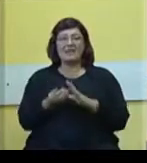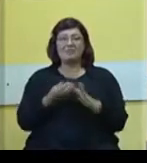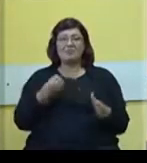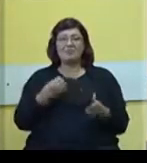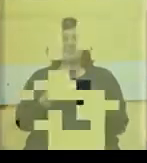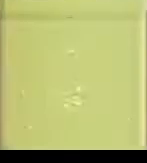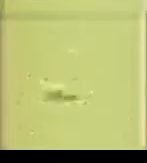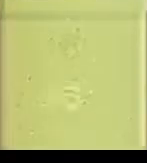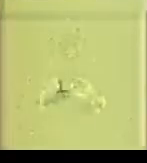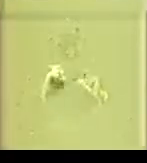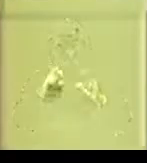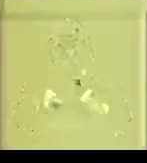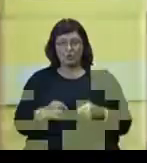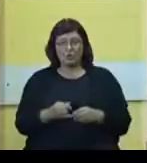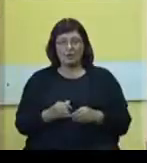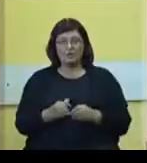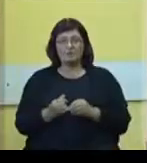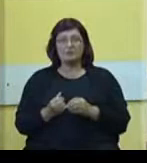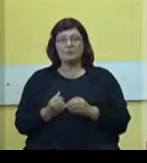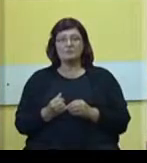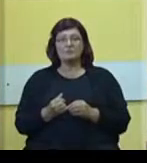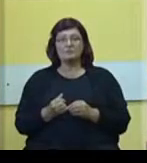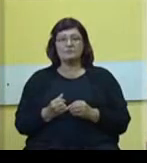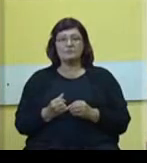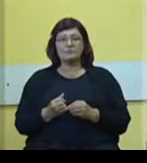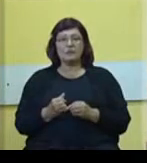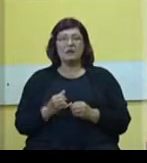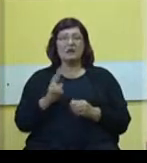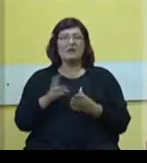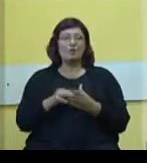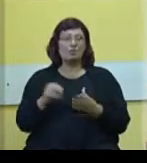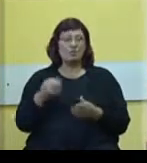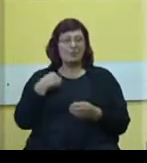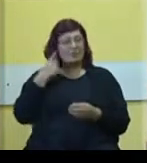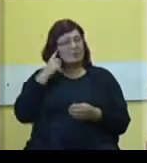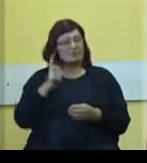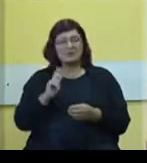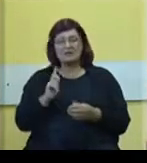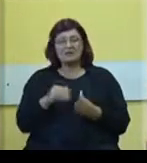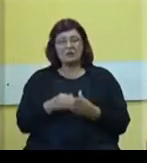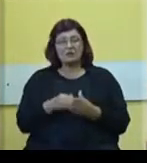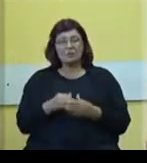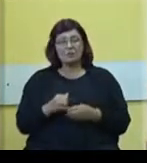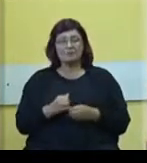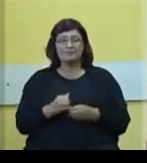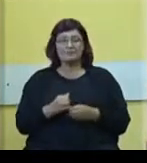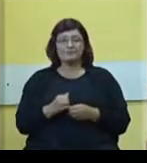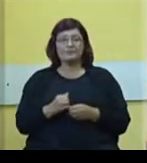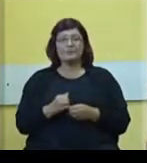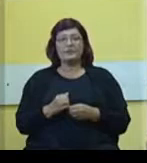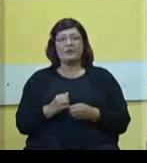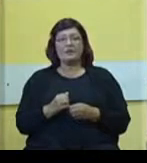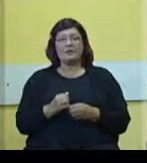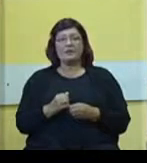otplatu duga, to je diskutabilno, to kako tumači, ja mislim da nije potrebno. Onda